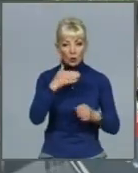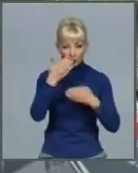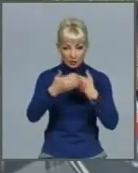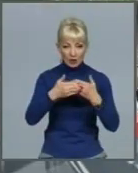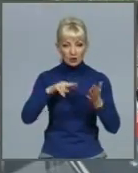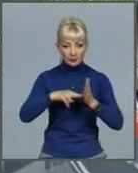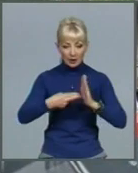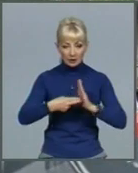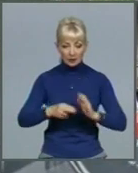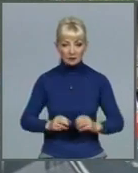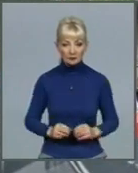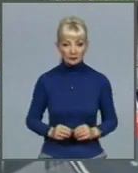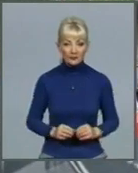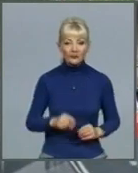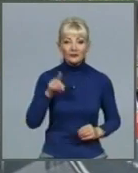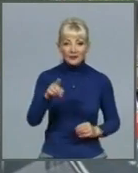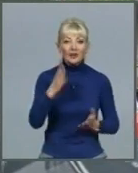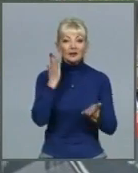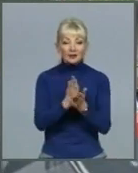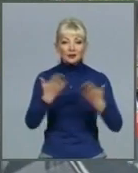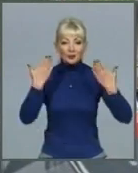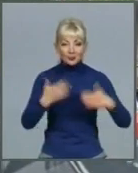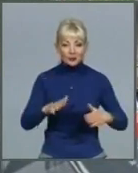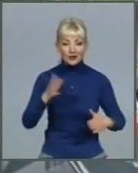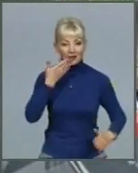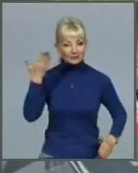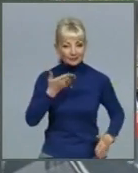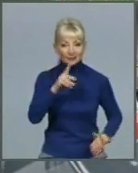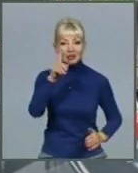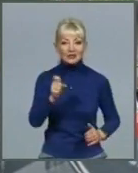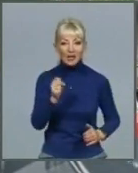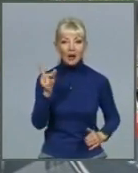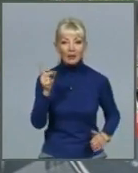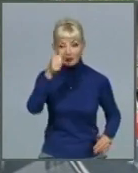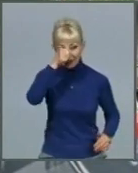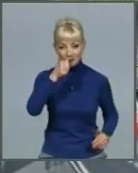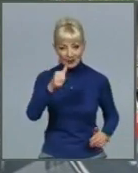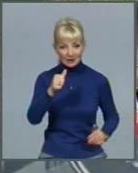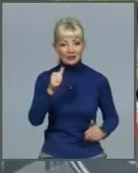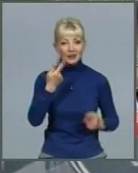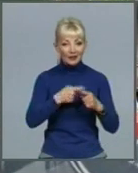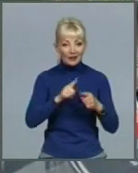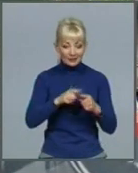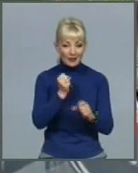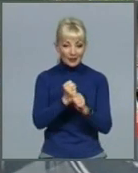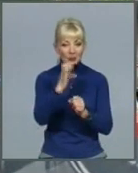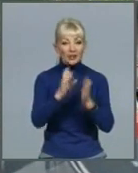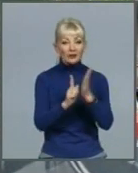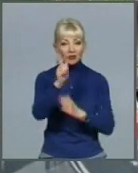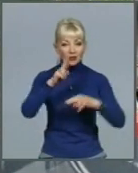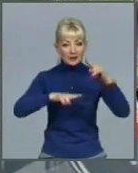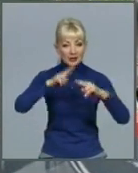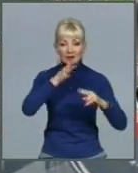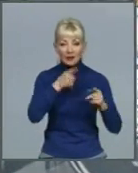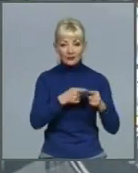Їм є вже про що відзвітувати. За півтора місяця з невеликим повноцінних робіт з початку будівельного сезону 2020